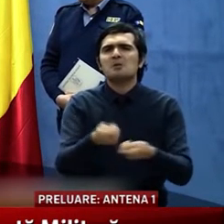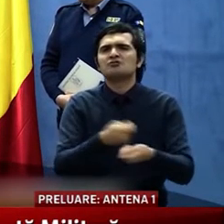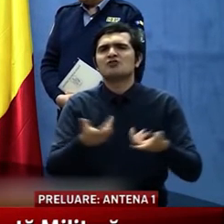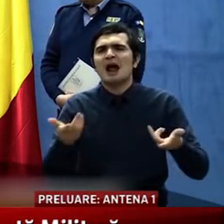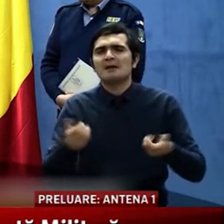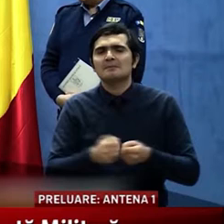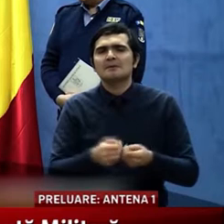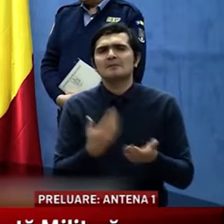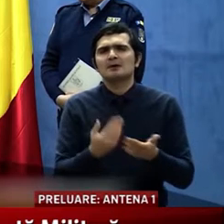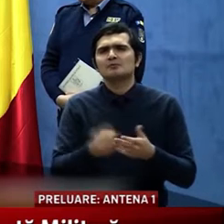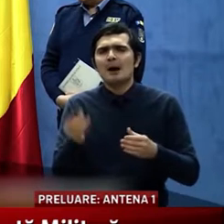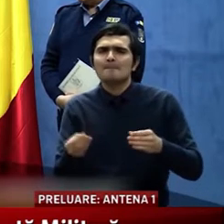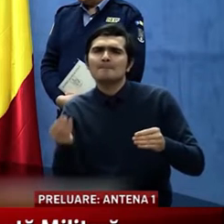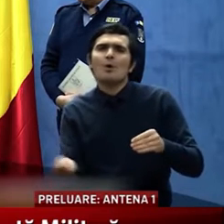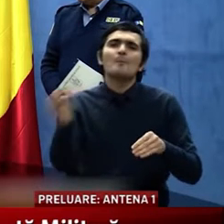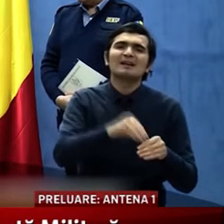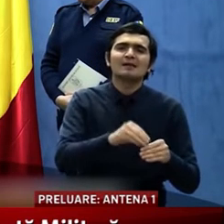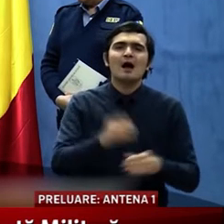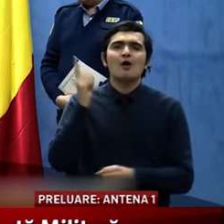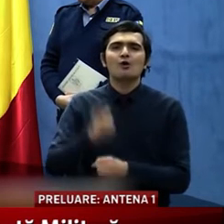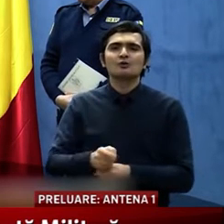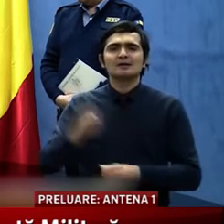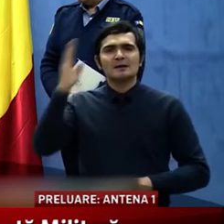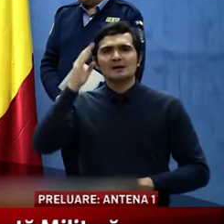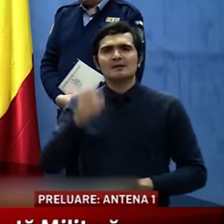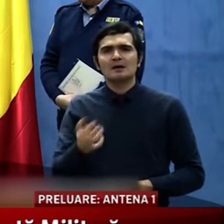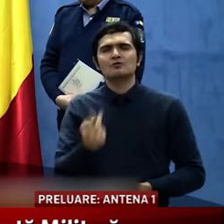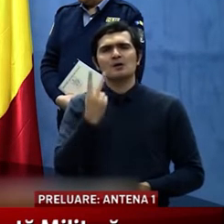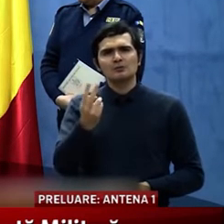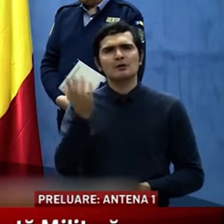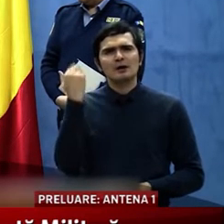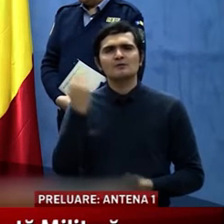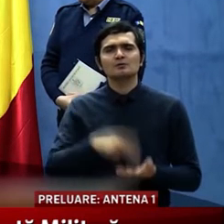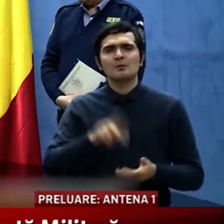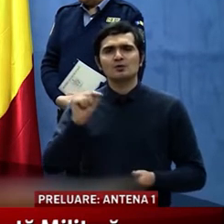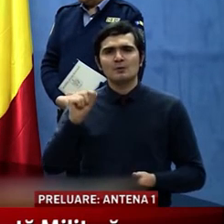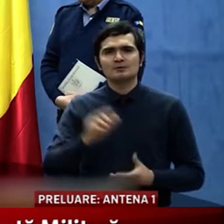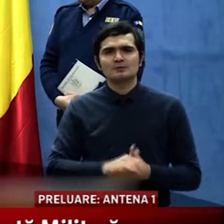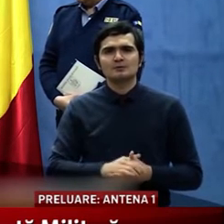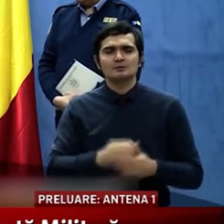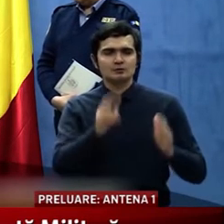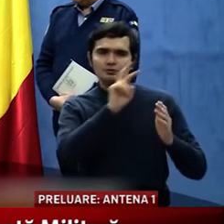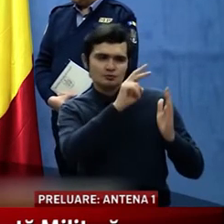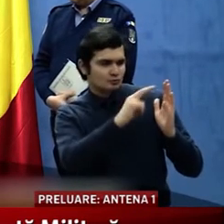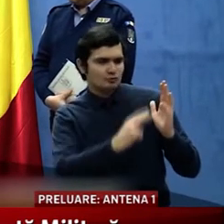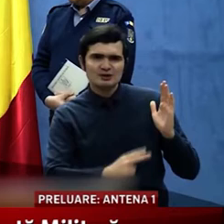o completare a ordonanței militare numărul 2 din 2020. Citez.